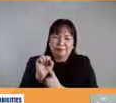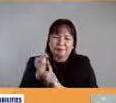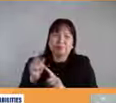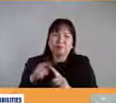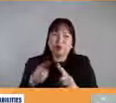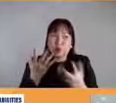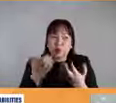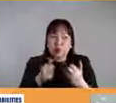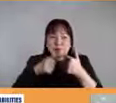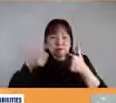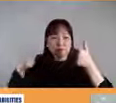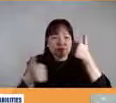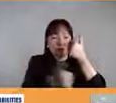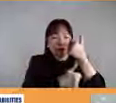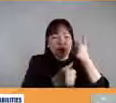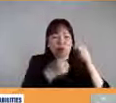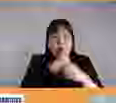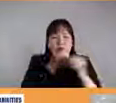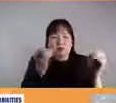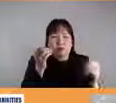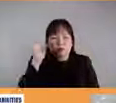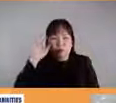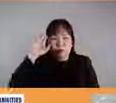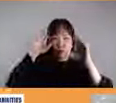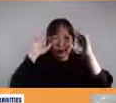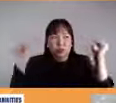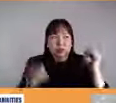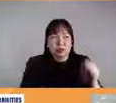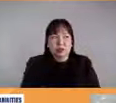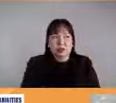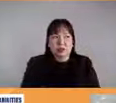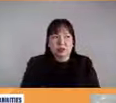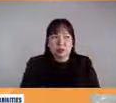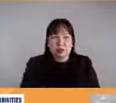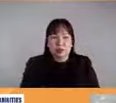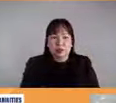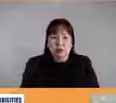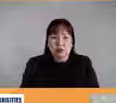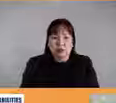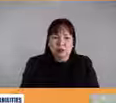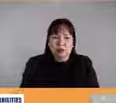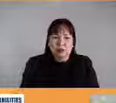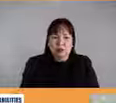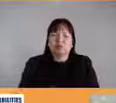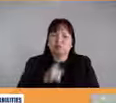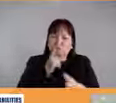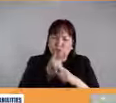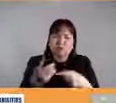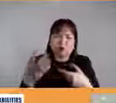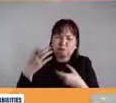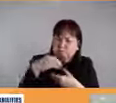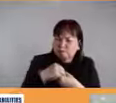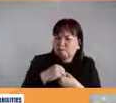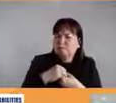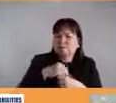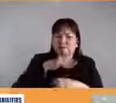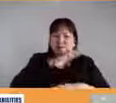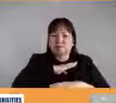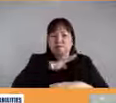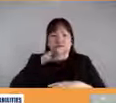identify o yung sinasabi yan meaningful participation may